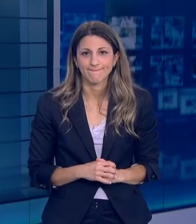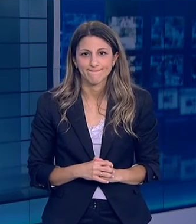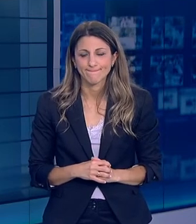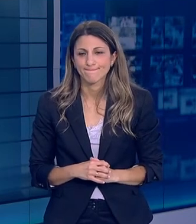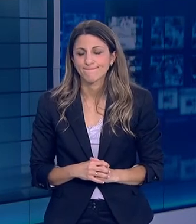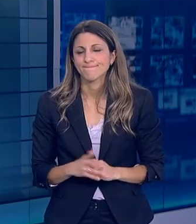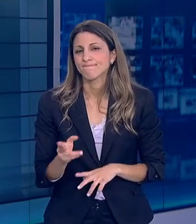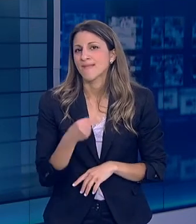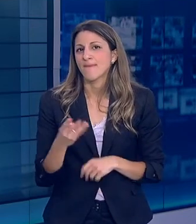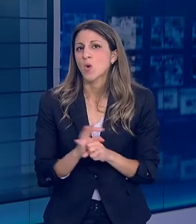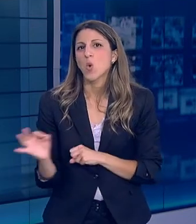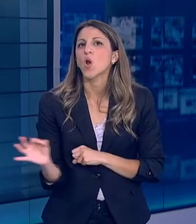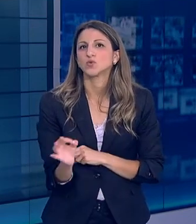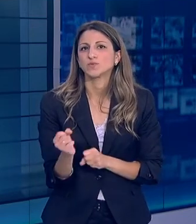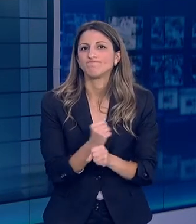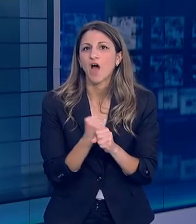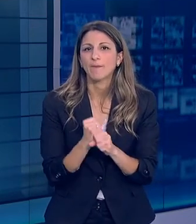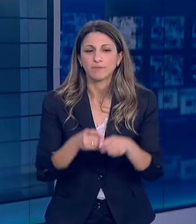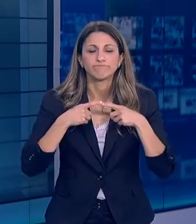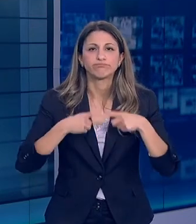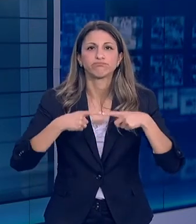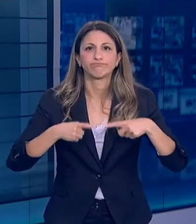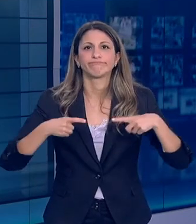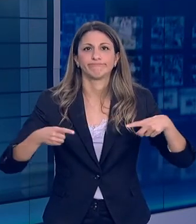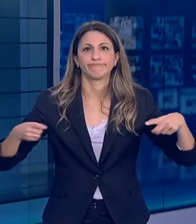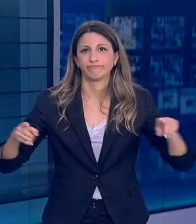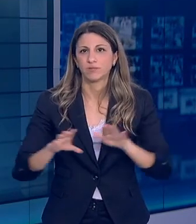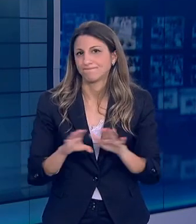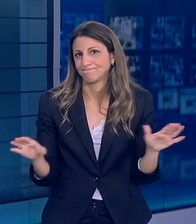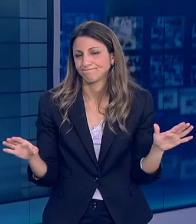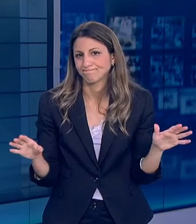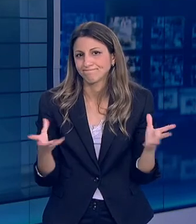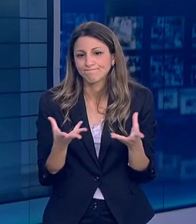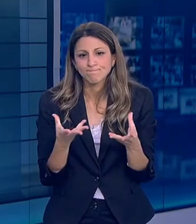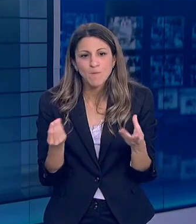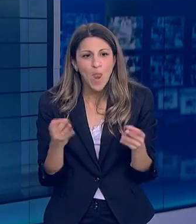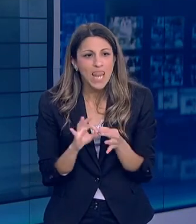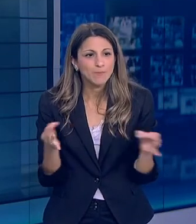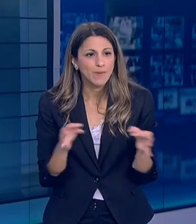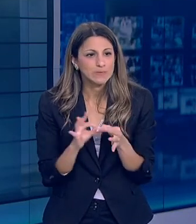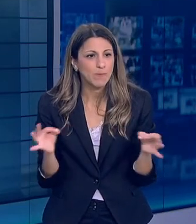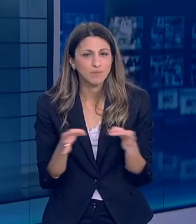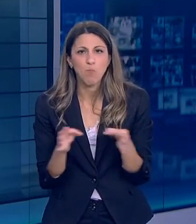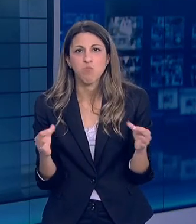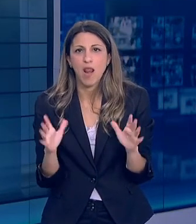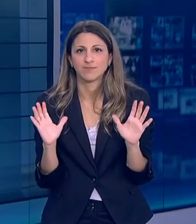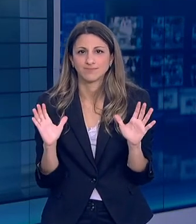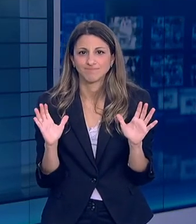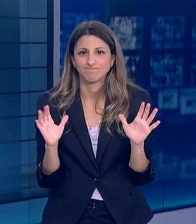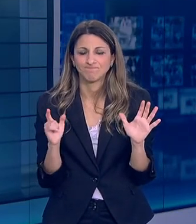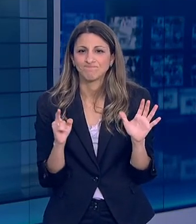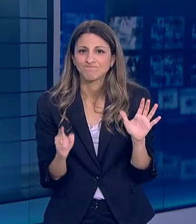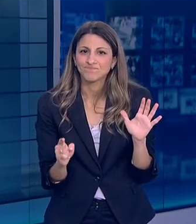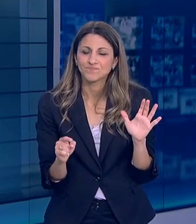αβεβαιότητας Η οποία έχει πολλαπλά Πολλαπλές μικρές λεπτομέρειες και πτυχές Σε οποίες αναφέρεται